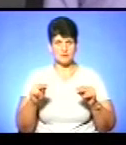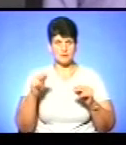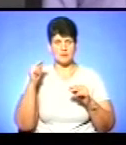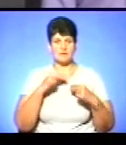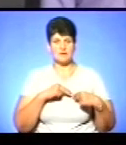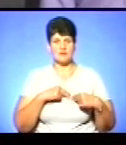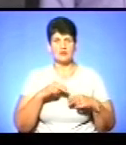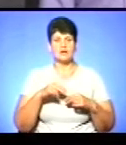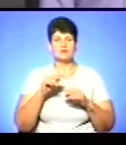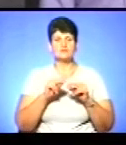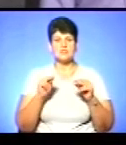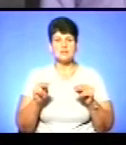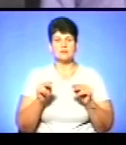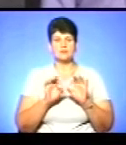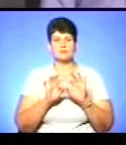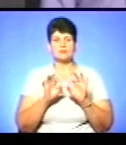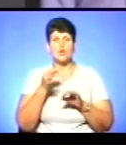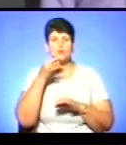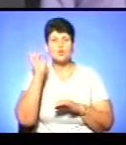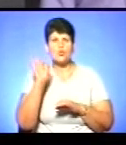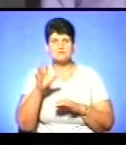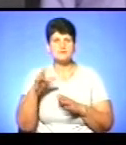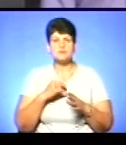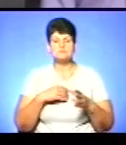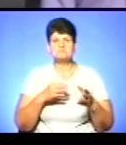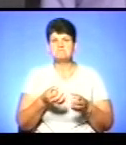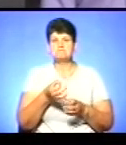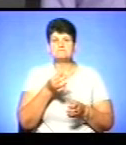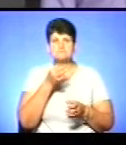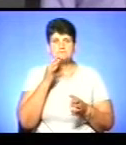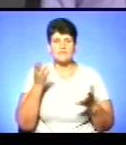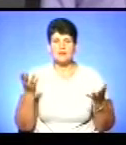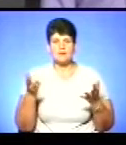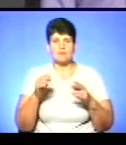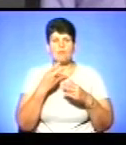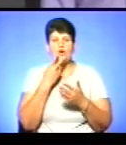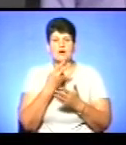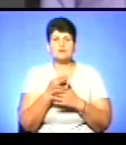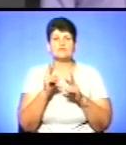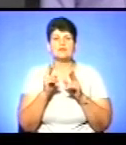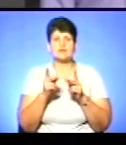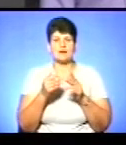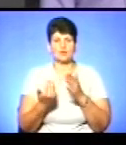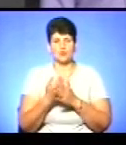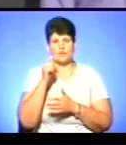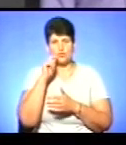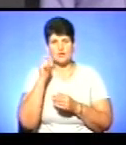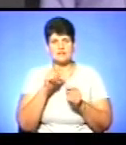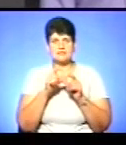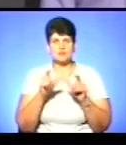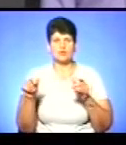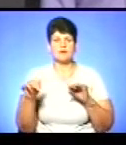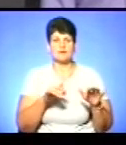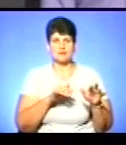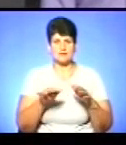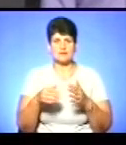ділилася досвідом, усі були просто захоплені. Показувала, яким чином нова українська школа в дії.